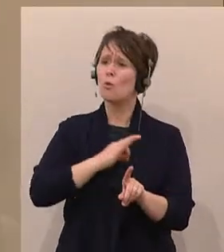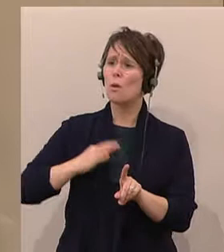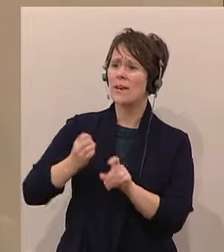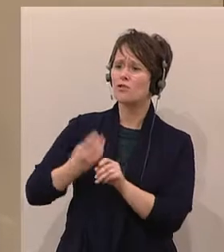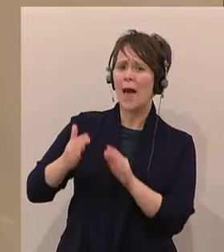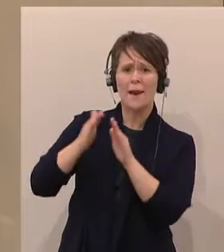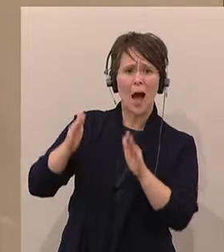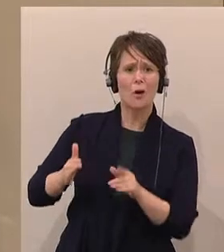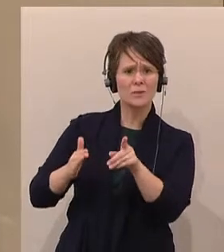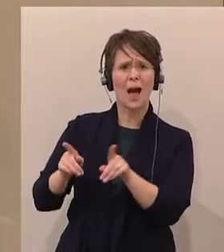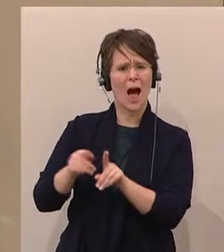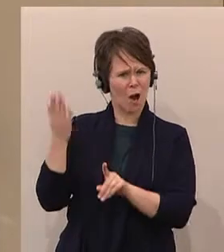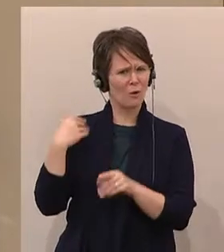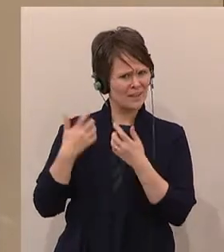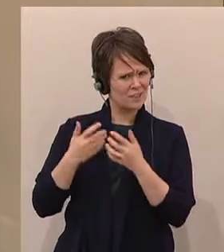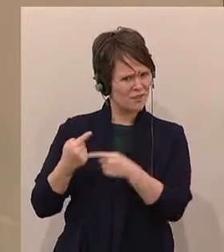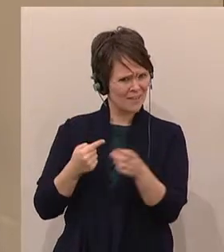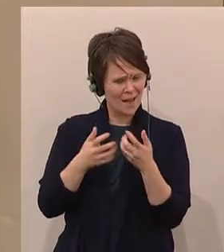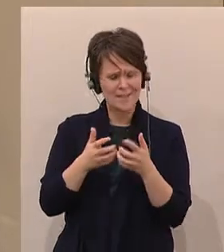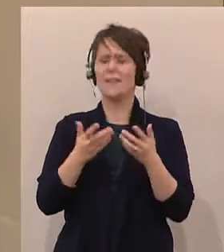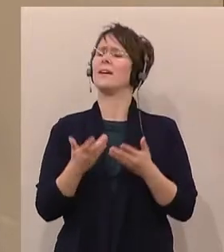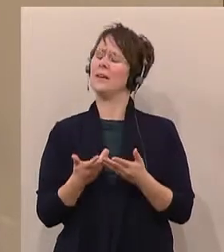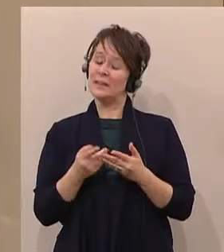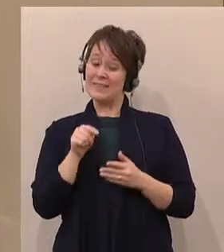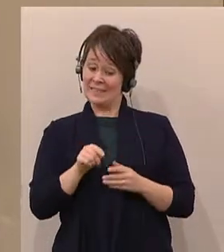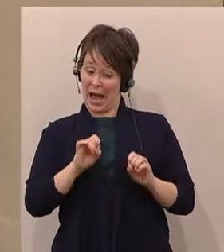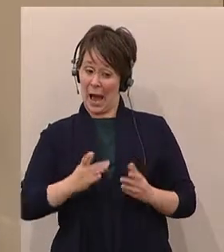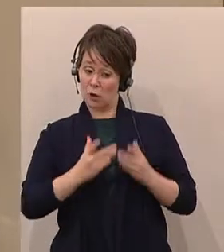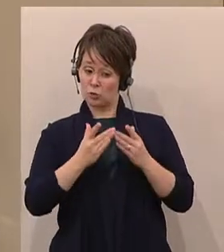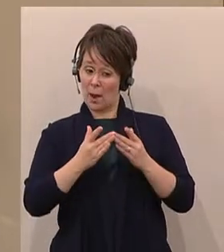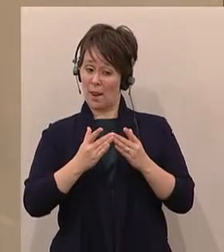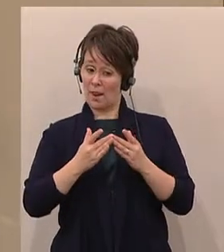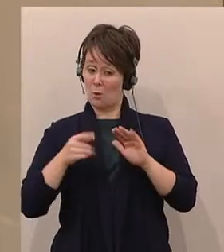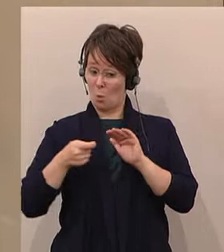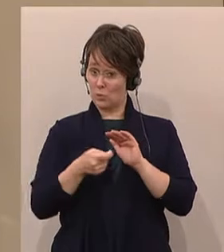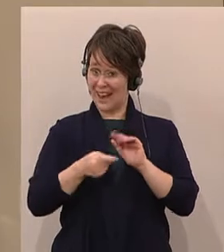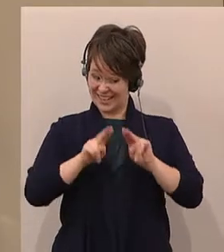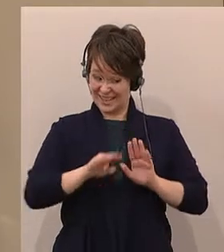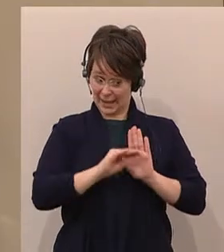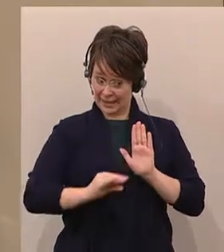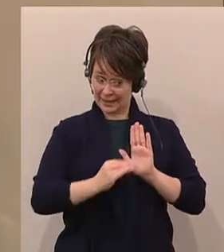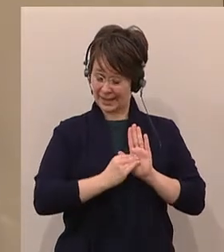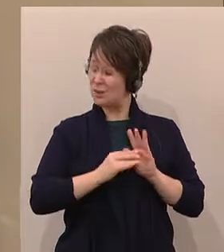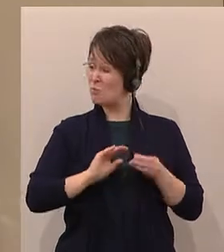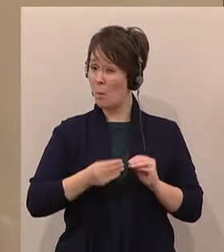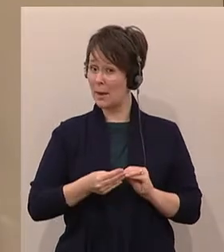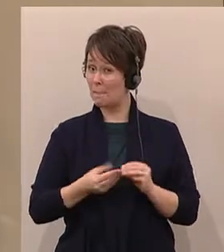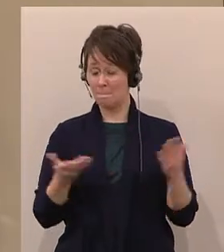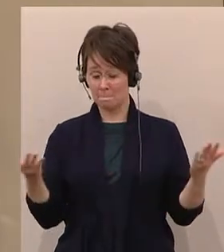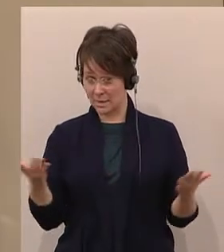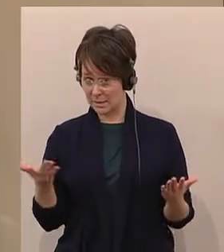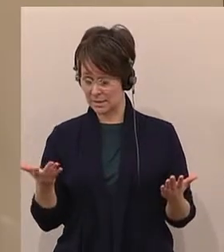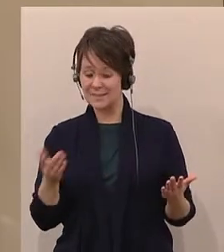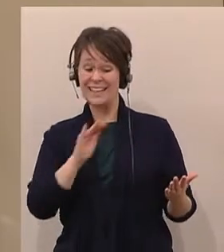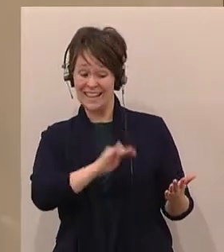Geschichte auch noch einmal erzählt hat, Wir haben im aktuellen Unterhaltsrecht die Problematik, dass diese Kinder